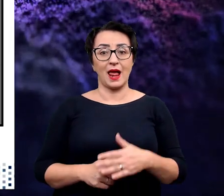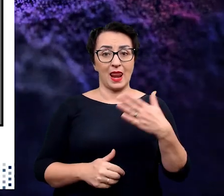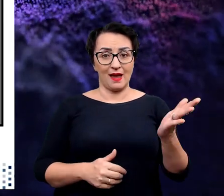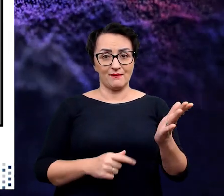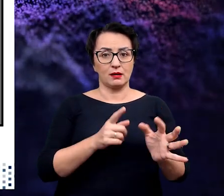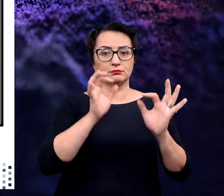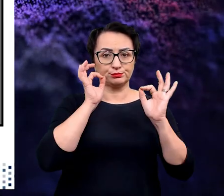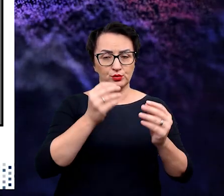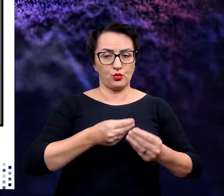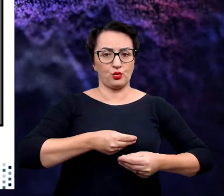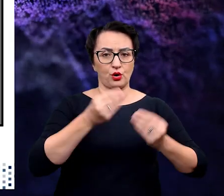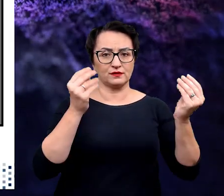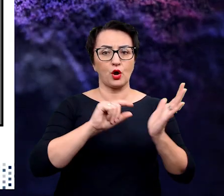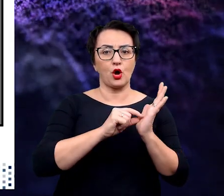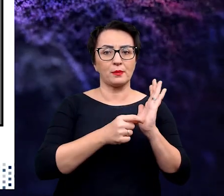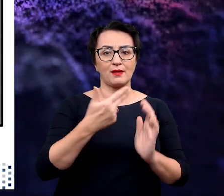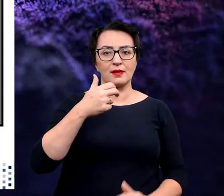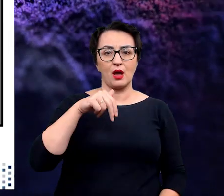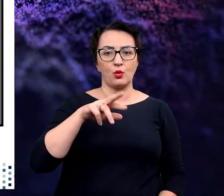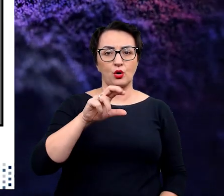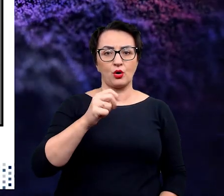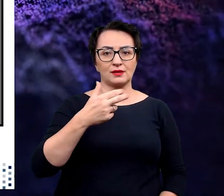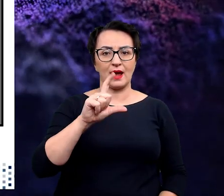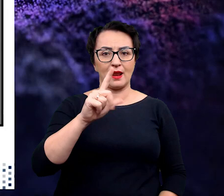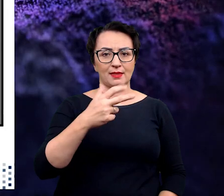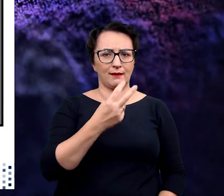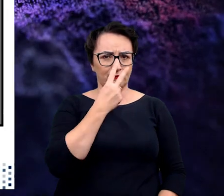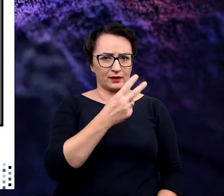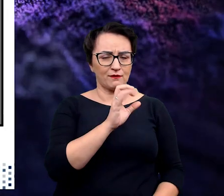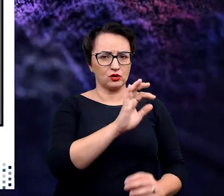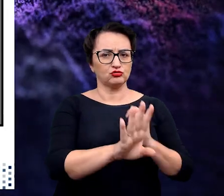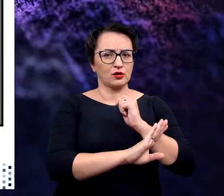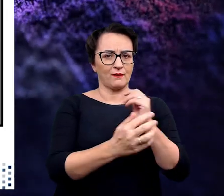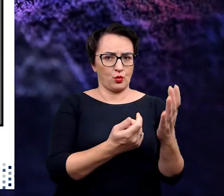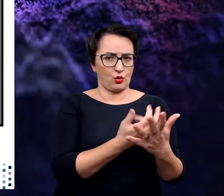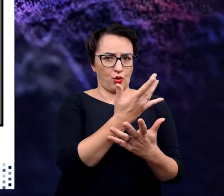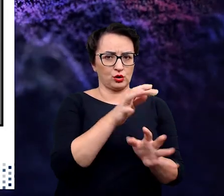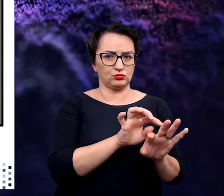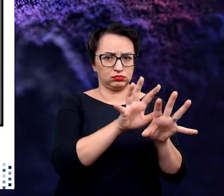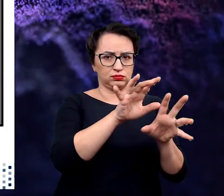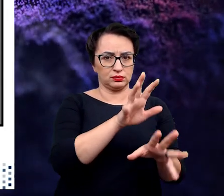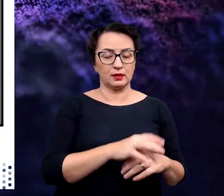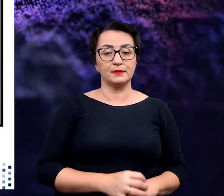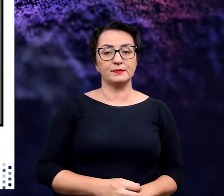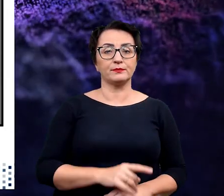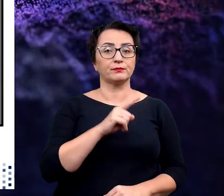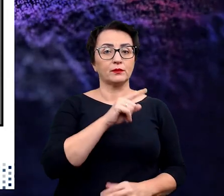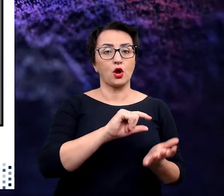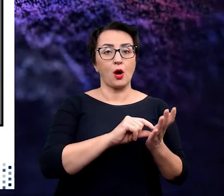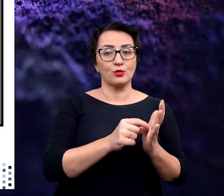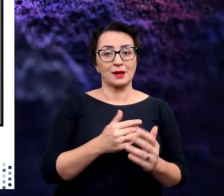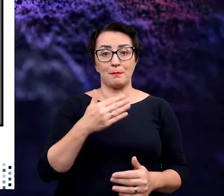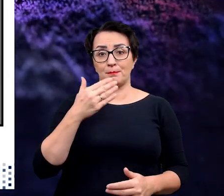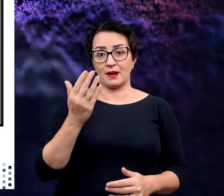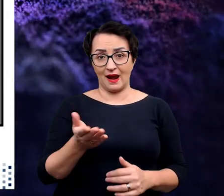Ta po lewej to jest prawidłowo rozwijająca się komórka neuronalna i możemy zobaczyć, jak jej drzewko rośnie. A